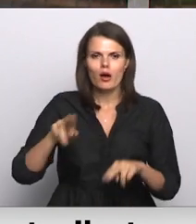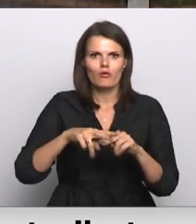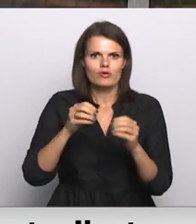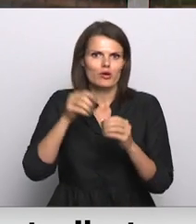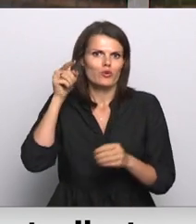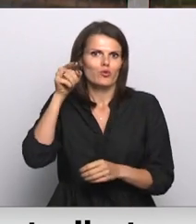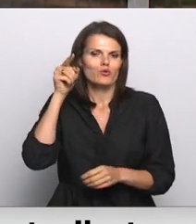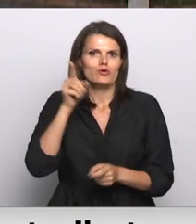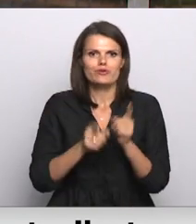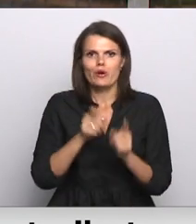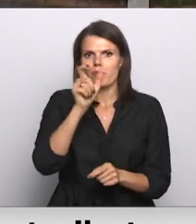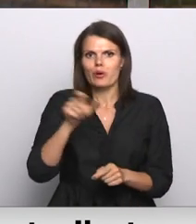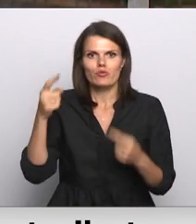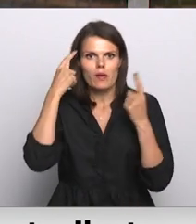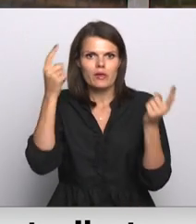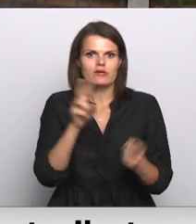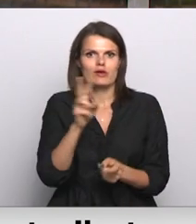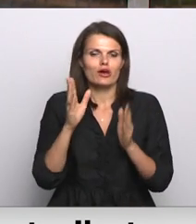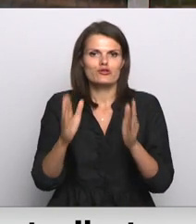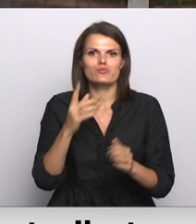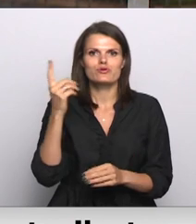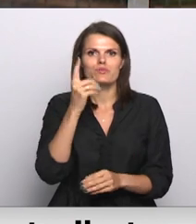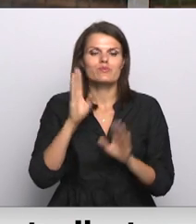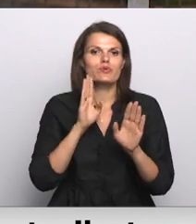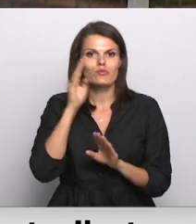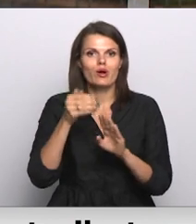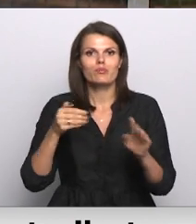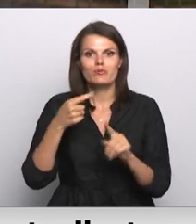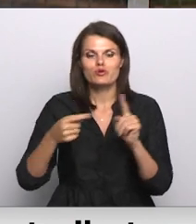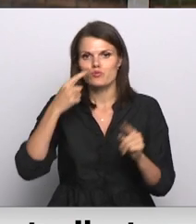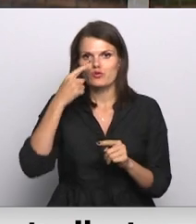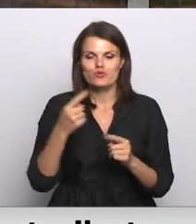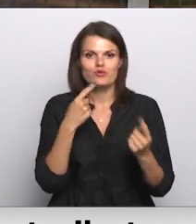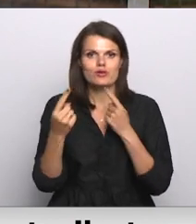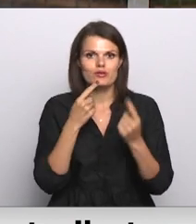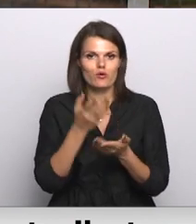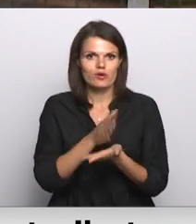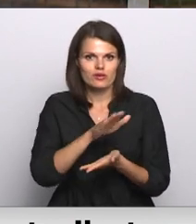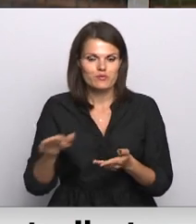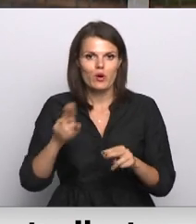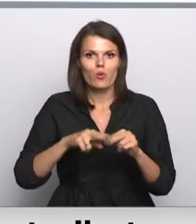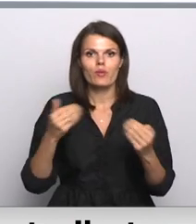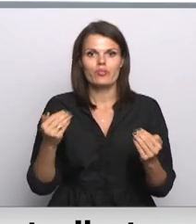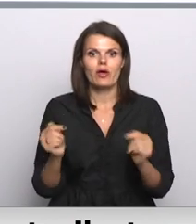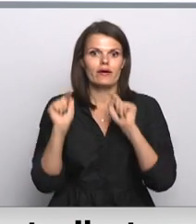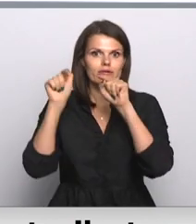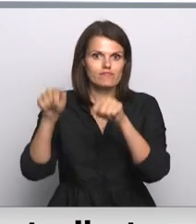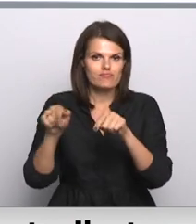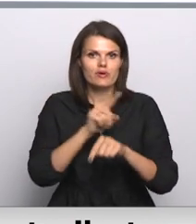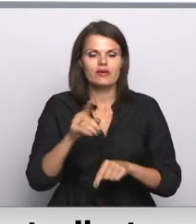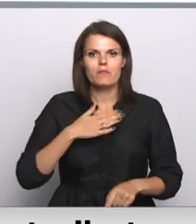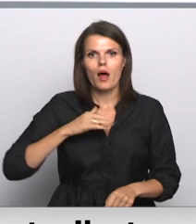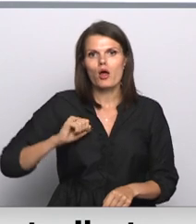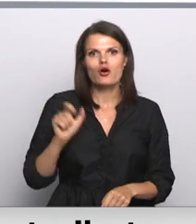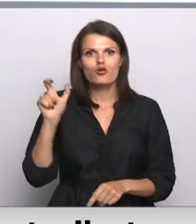nesīs pirmdienas rīts. Pirms pusstundes sarunas valdības nemā ir beigušās un valdības nemā ir arī mani kolēģi Vita Anstrate. Sveika,